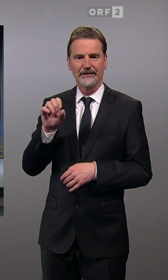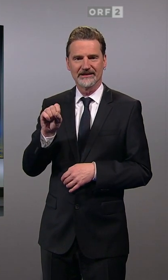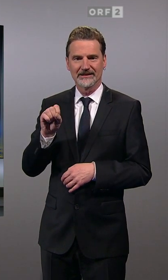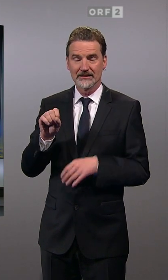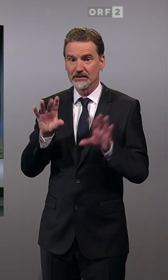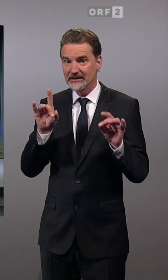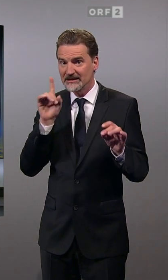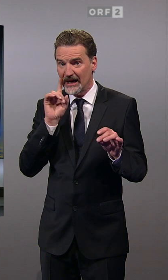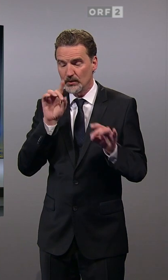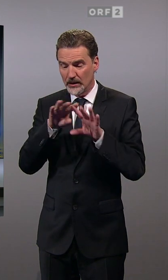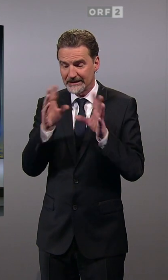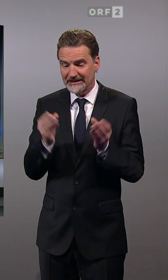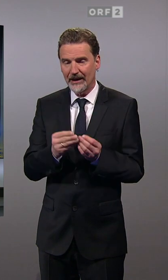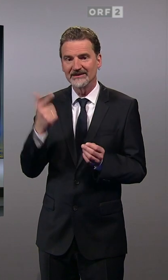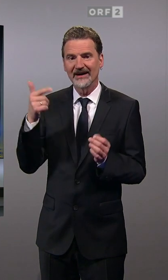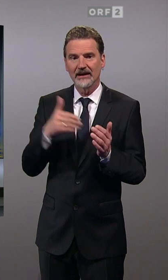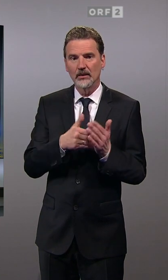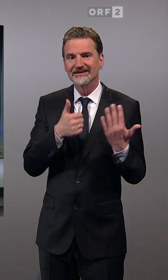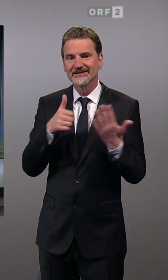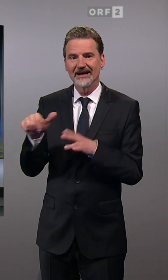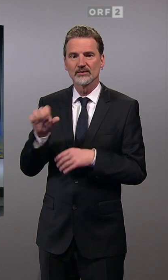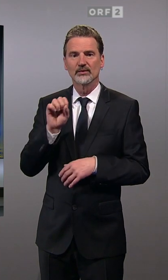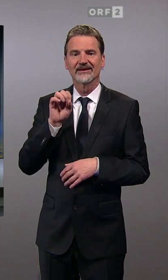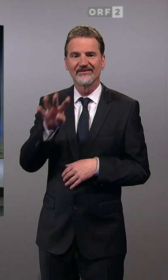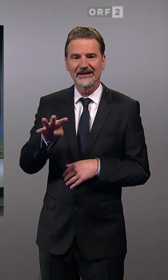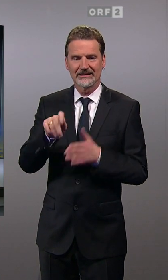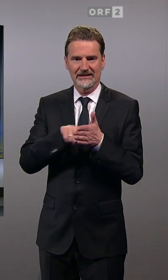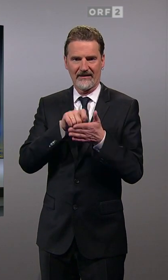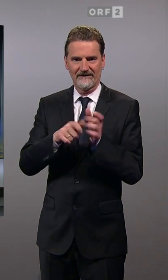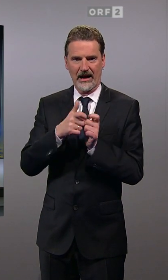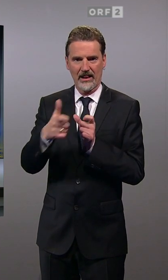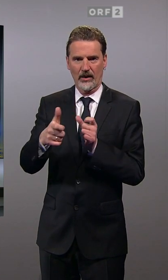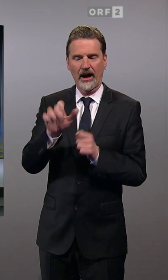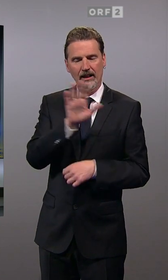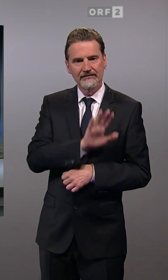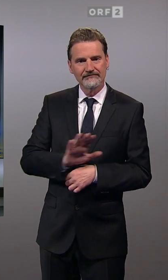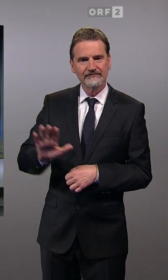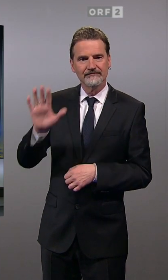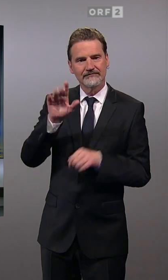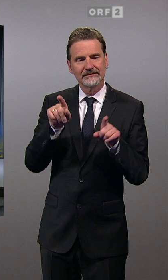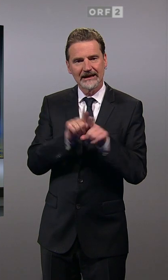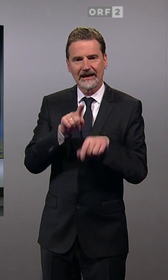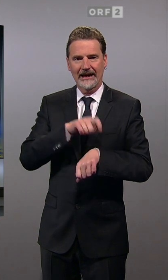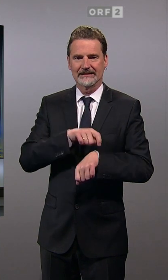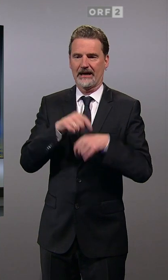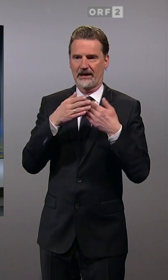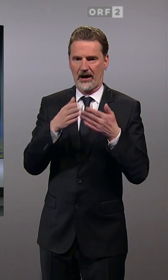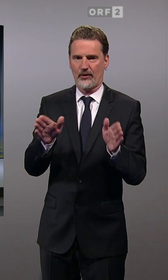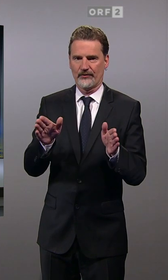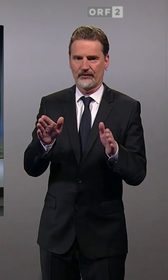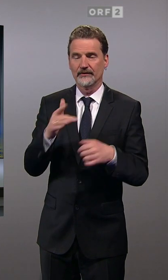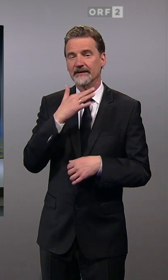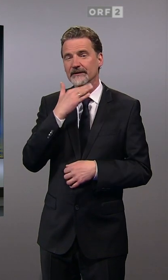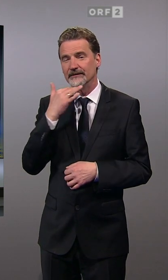insgesamt 2614 Wahllokale im ganzen Bundesland gleichzeitig geöffnet. In